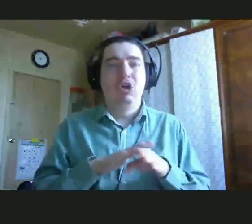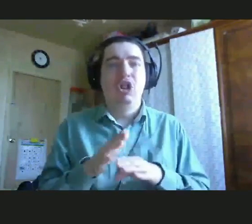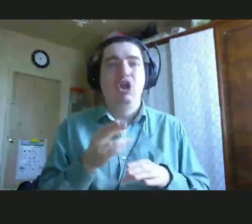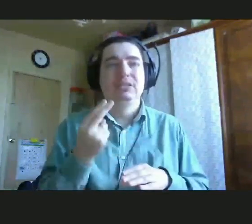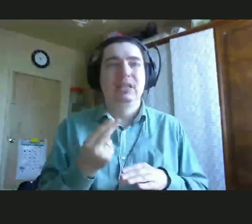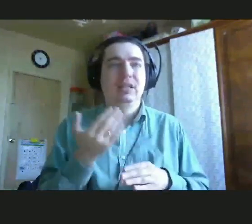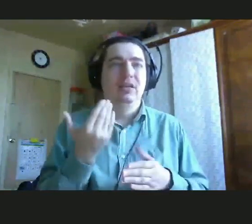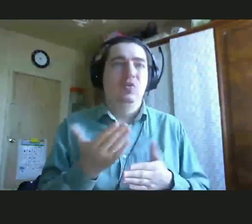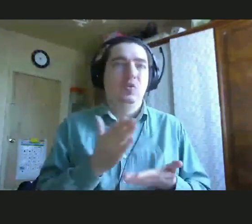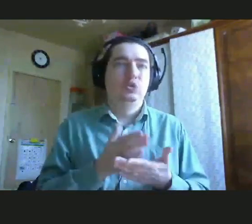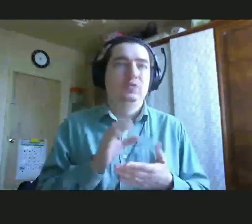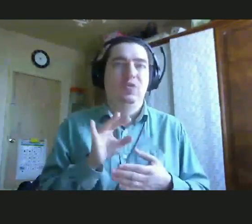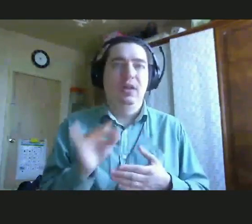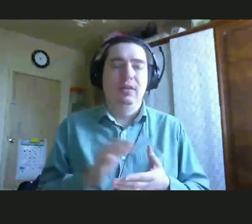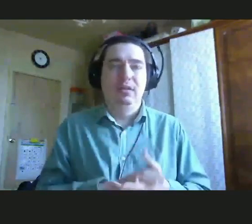существования.